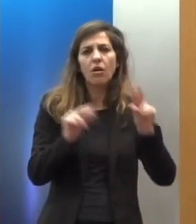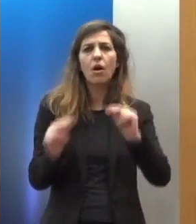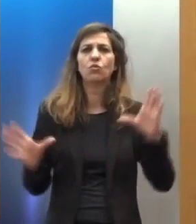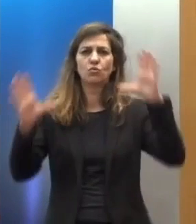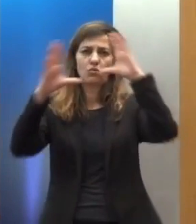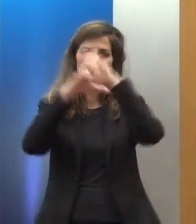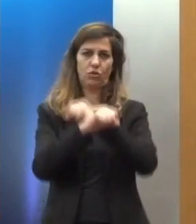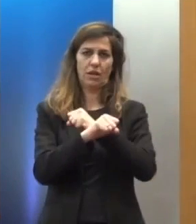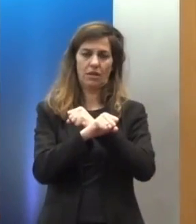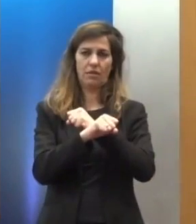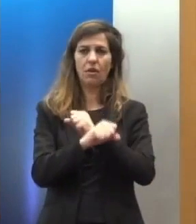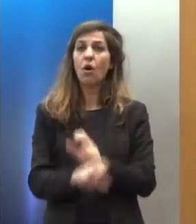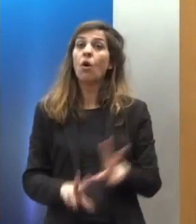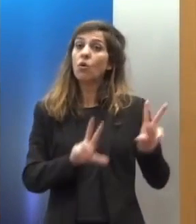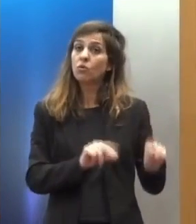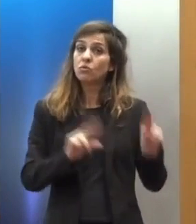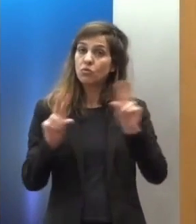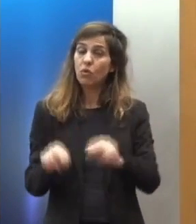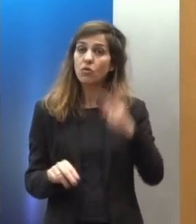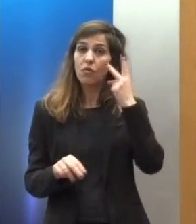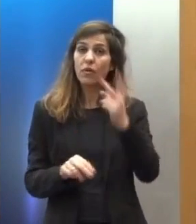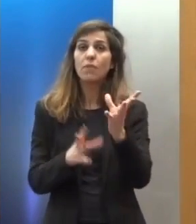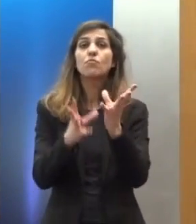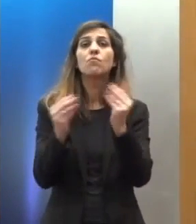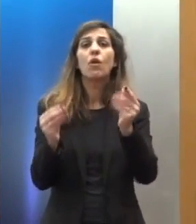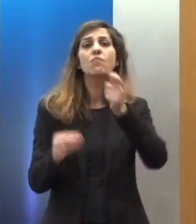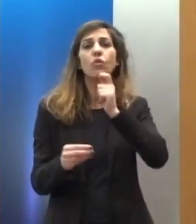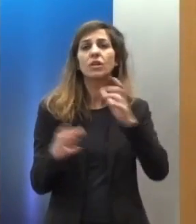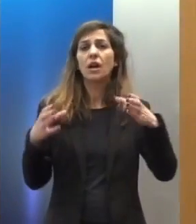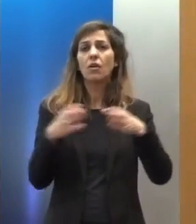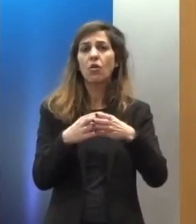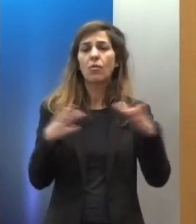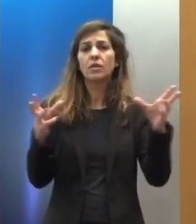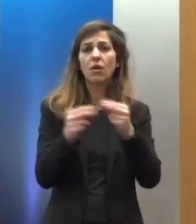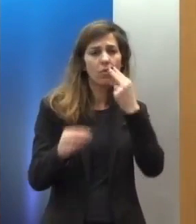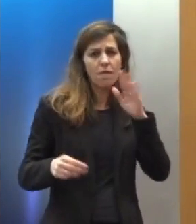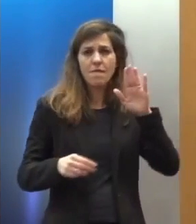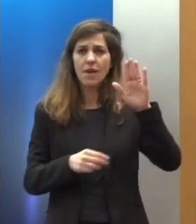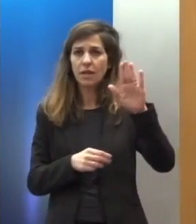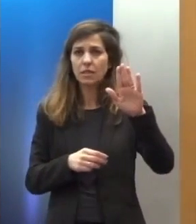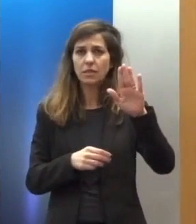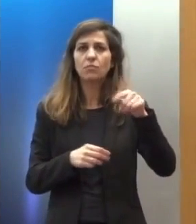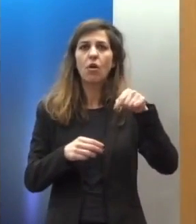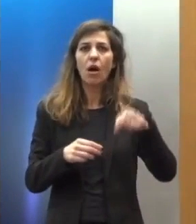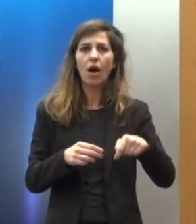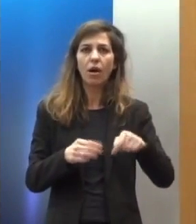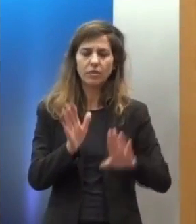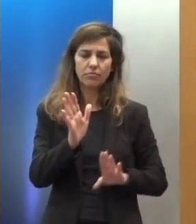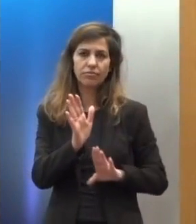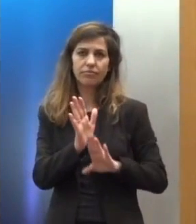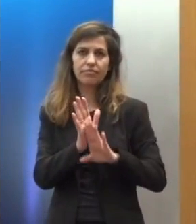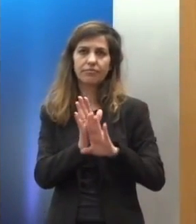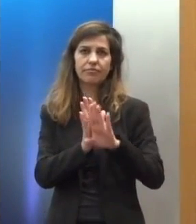είναι και η άνοδος ακραίων ακόμα και φασιστικών πολιτικών ρευμάτων που σε πολλές των περιπτώσεων διεκδικούν ακόμα και μερίδιο